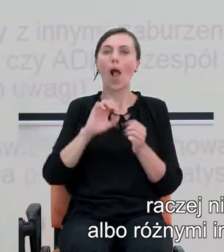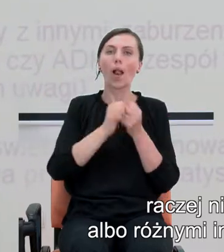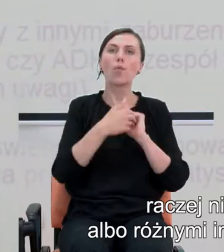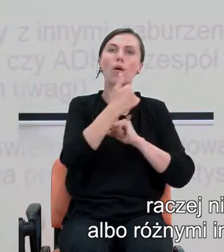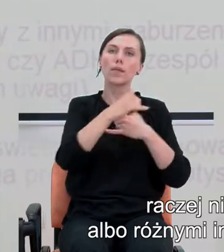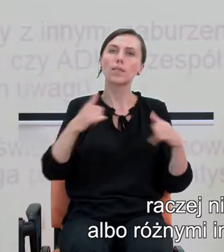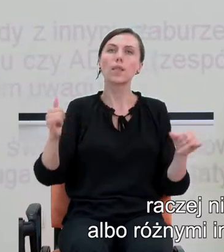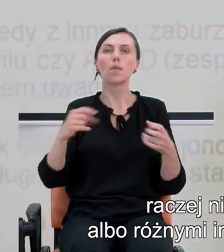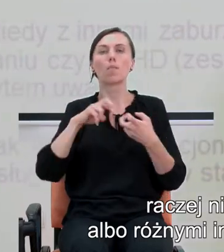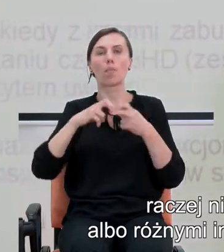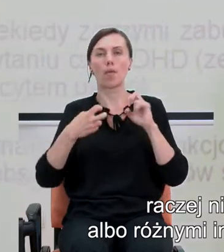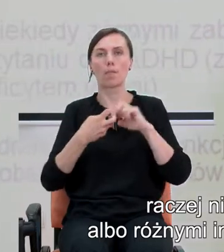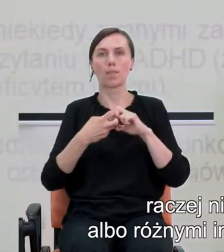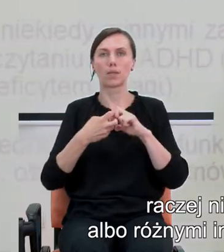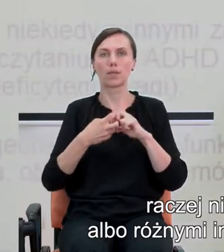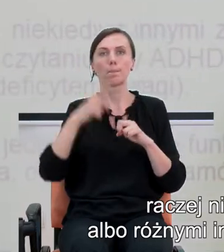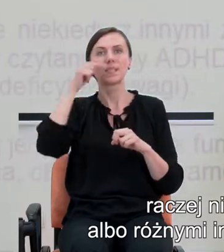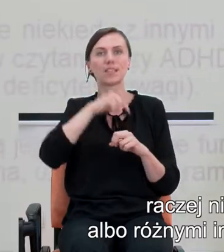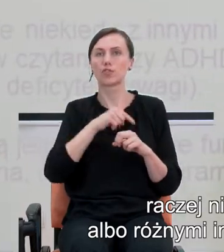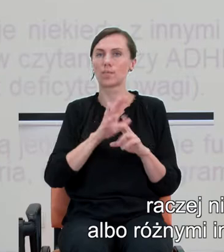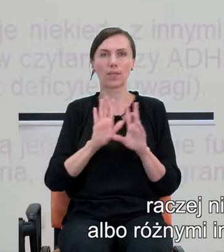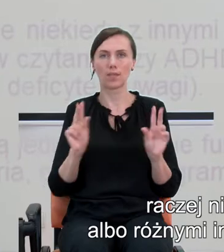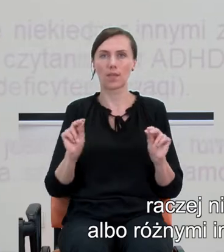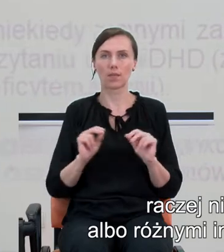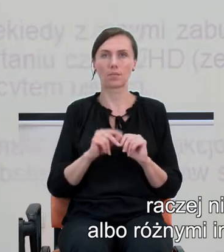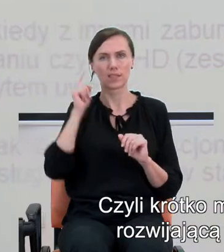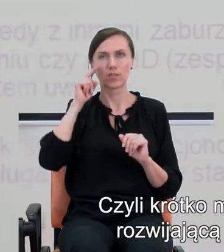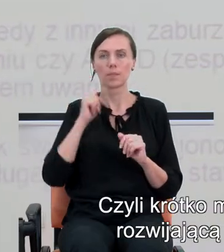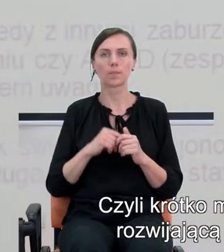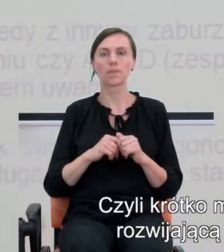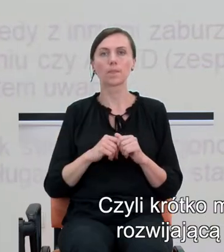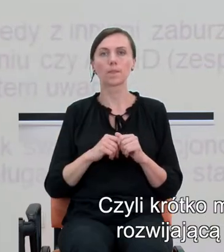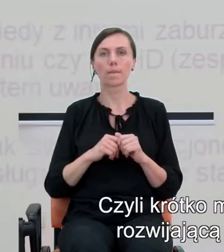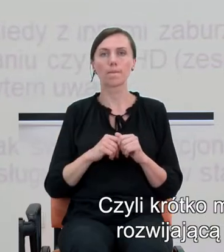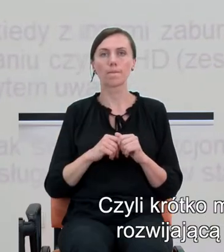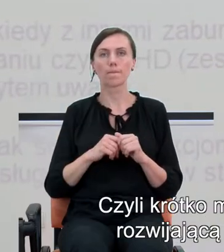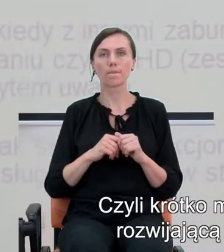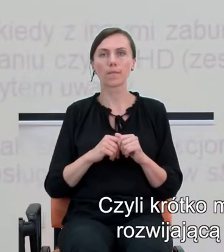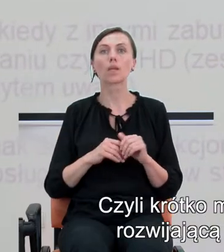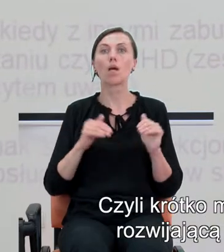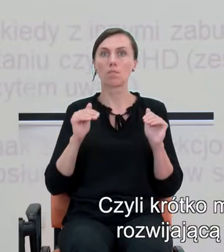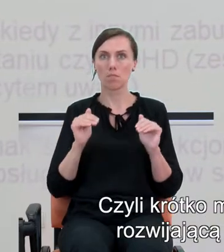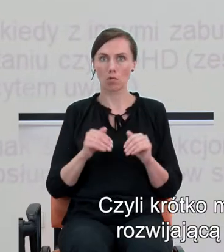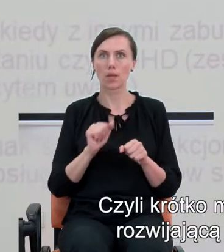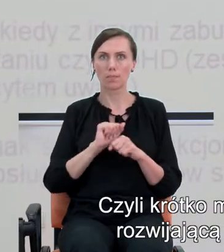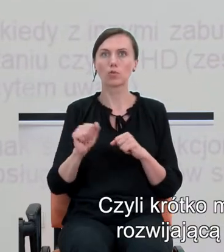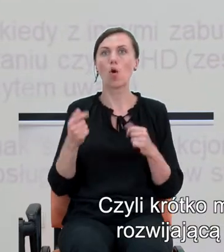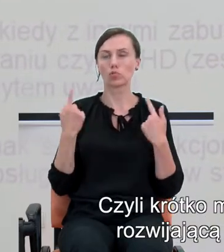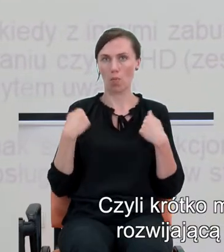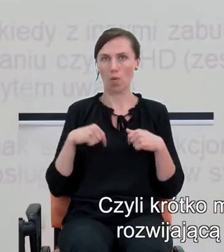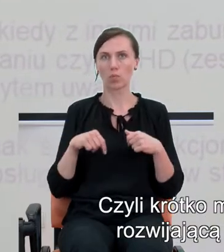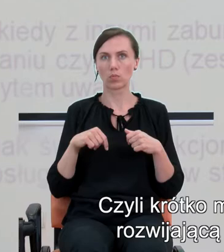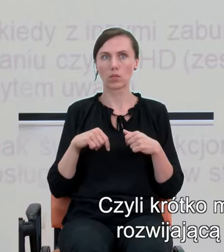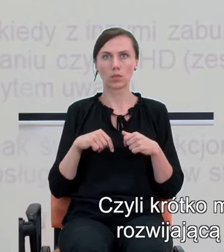innymi deficytami psychicznymi czy poznawczymi. Czyli krótko mówiąc, można być osobą